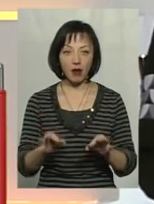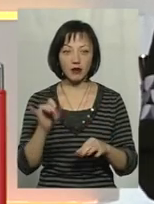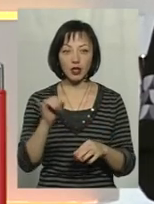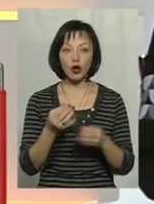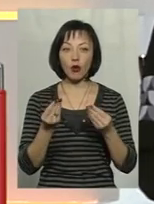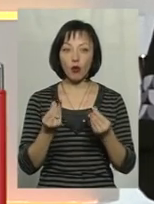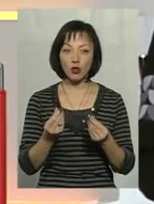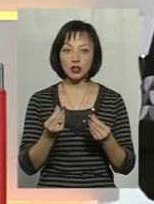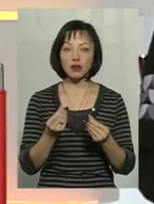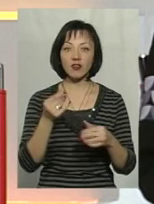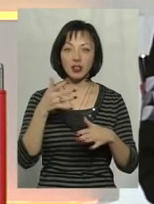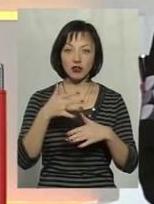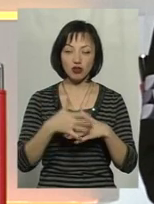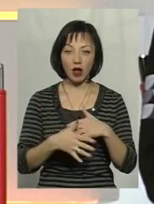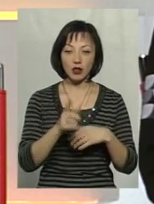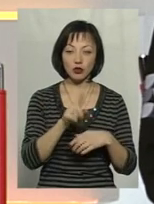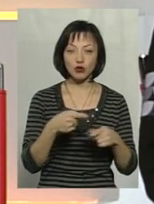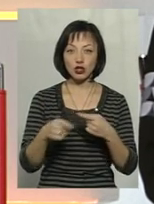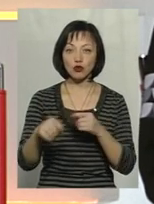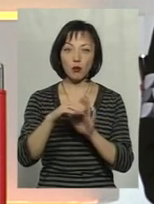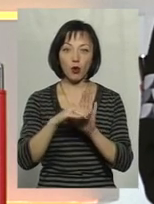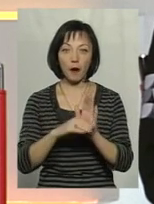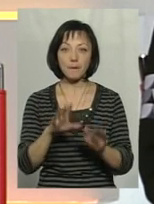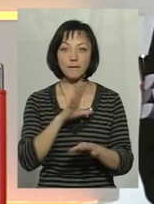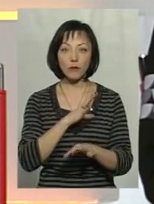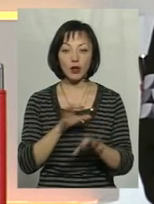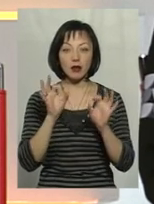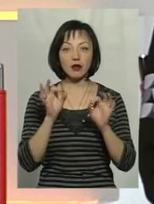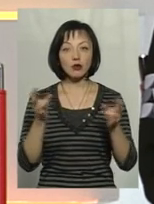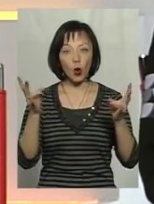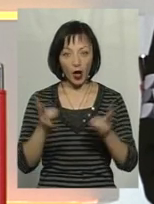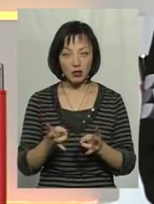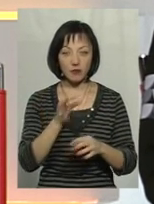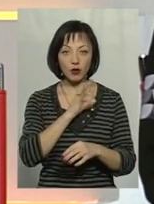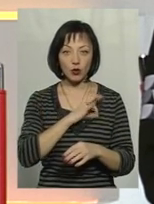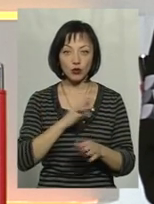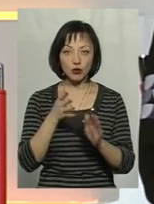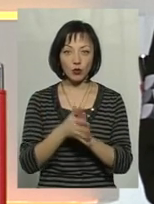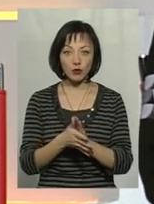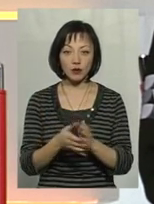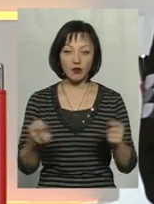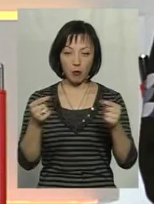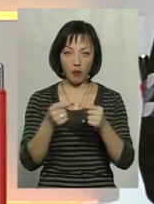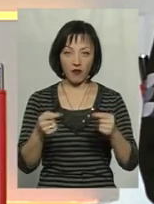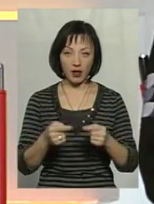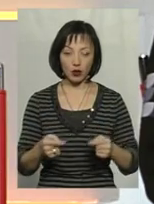кошти, які витрачаються на ту чи іншу програму, були доречними і використовувалися по належності.